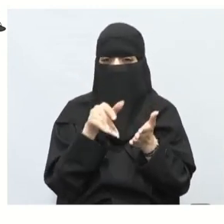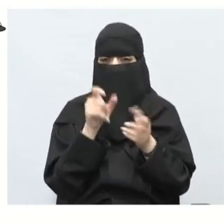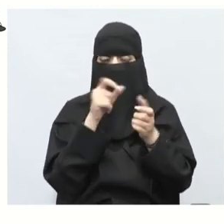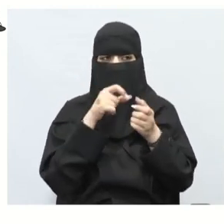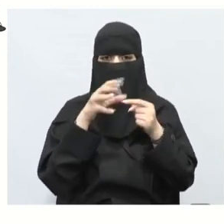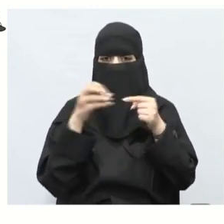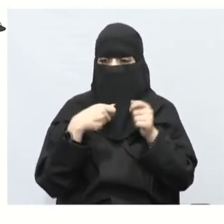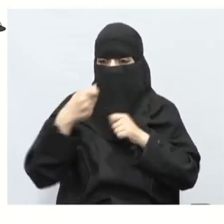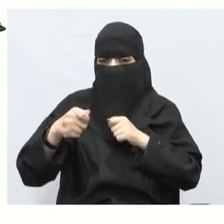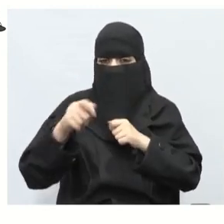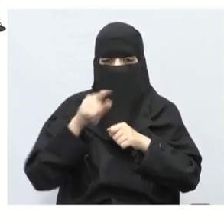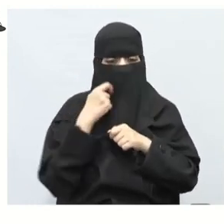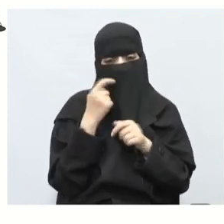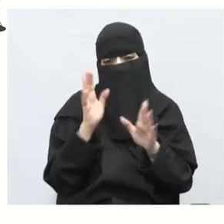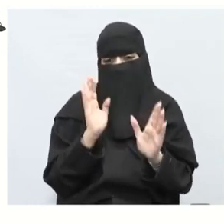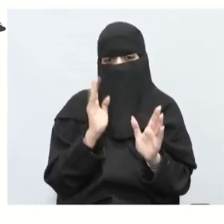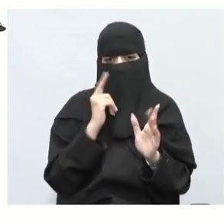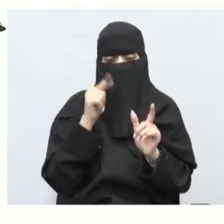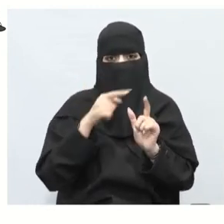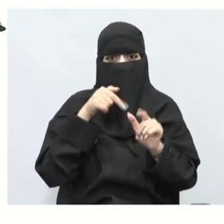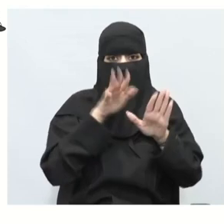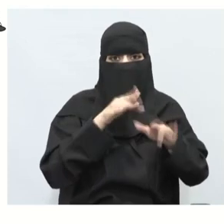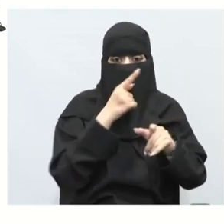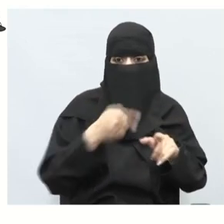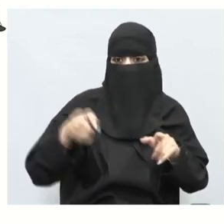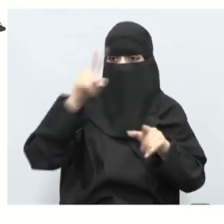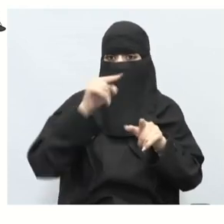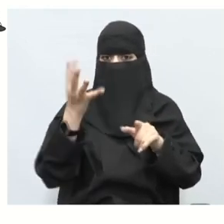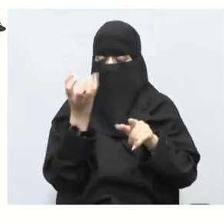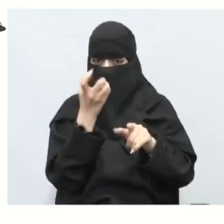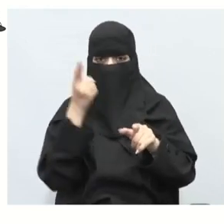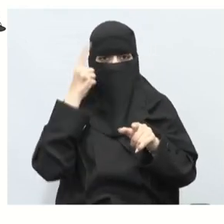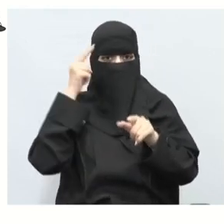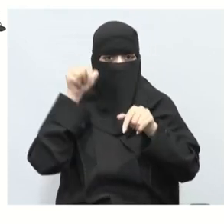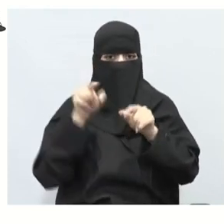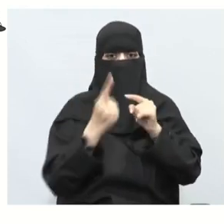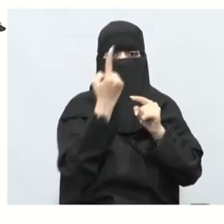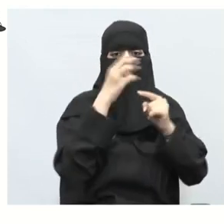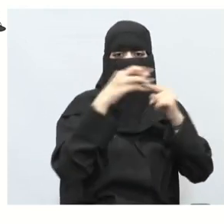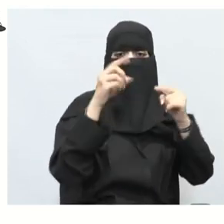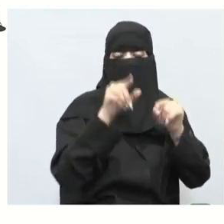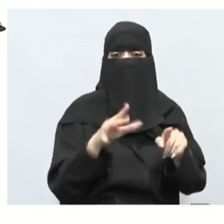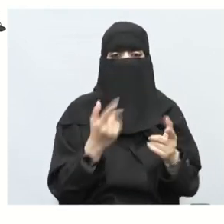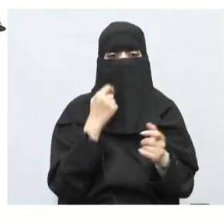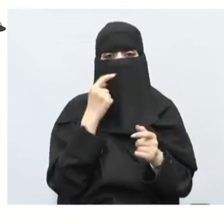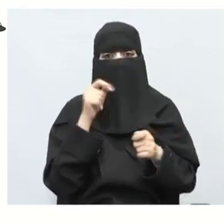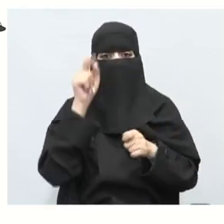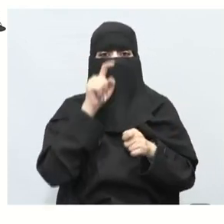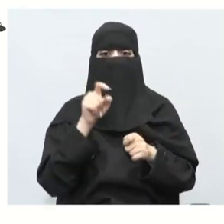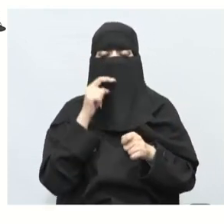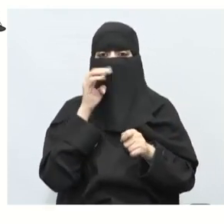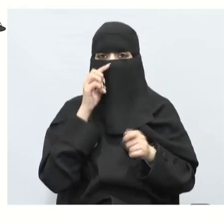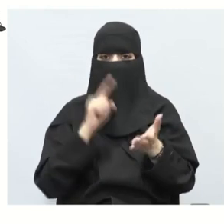مجهولة ما هي موجودة لكن موجودة كلها موجودة لكن معادة أحد المعطيات التي هي مجموعة هذه غير موجودة